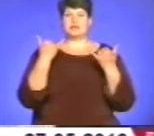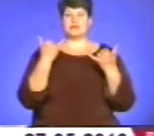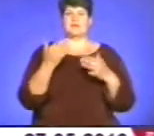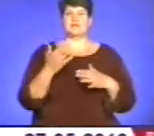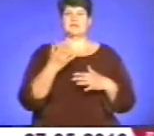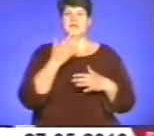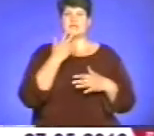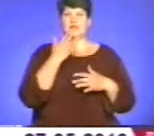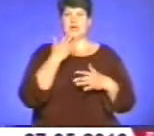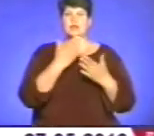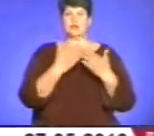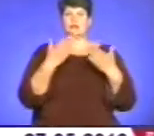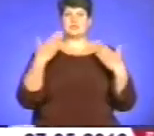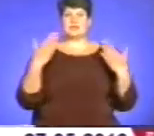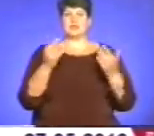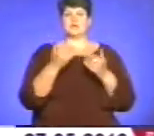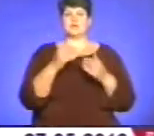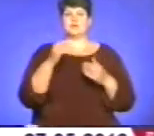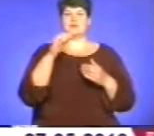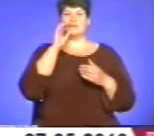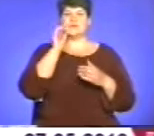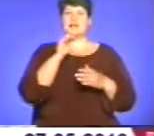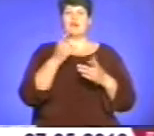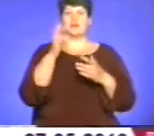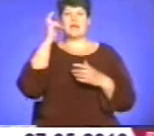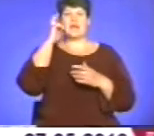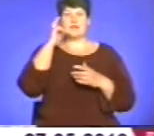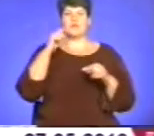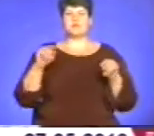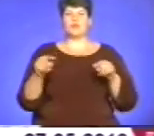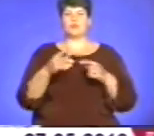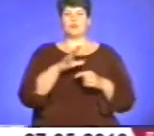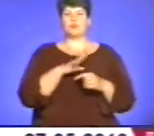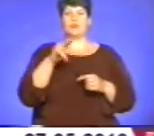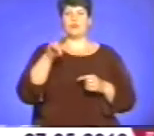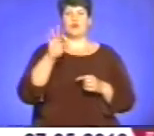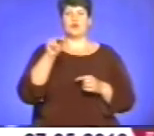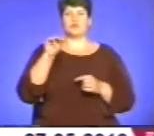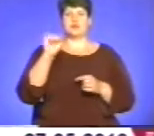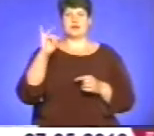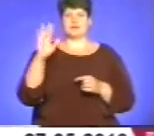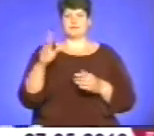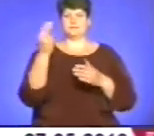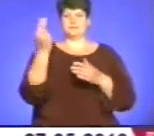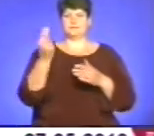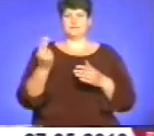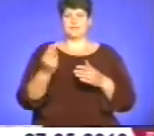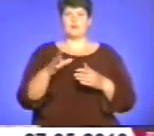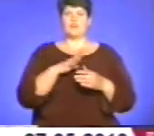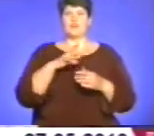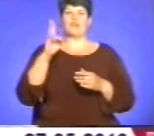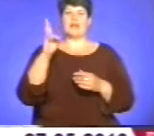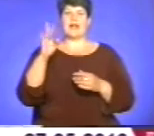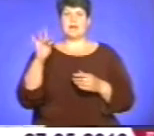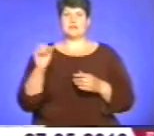музеї Шевченковому у Києві. А створені вони були у Почаєві. Шевченко був у Кременці, у Вишневці. Отже,